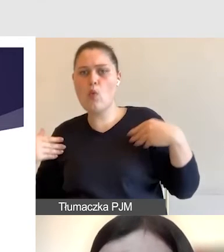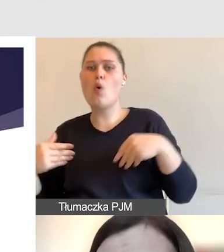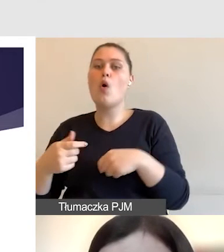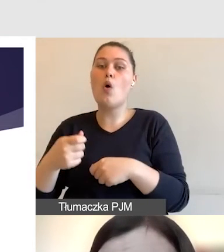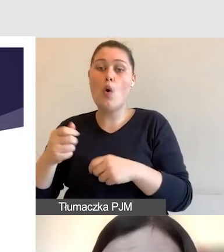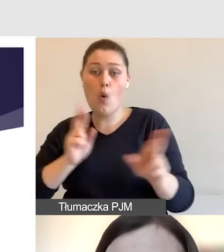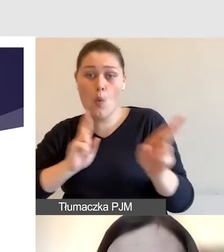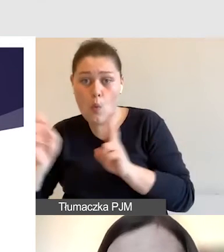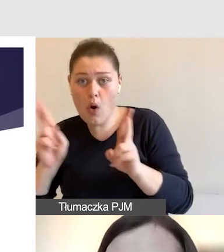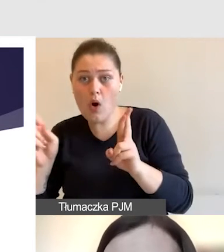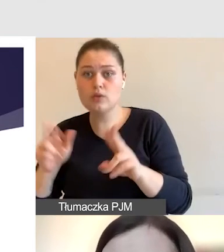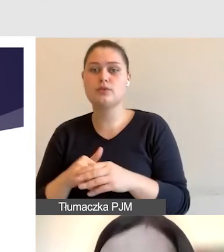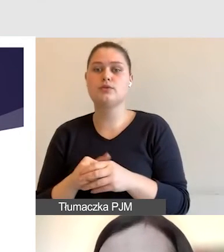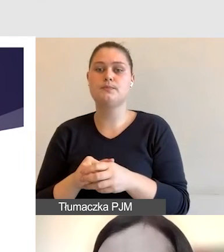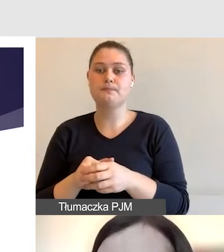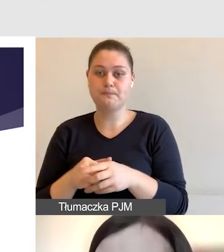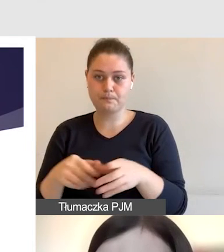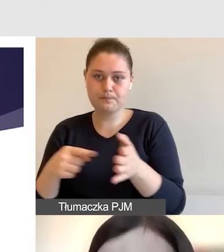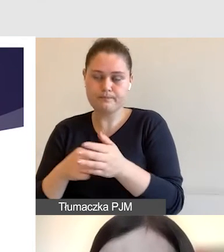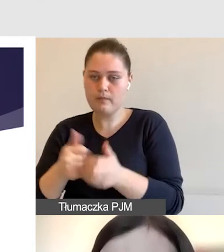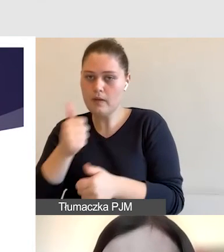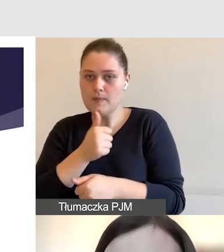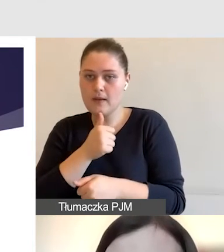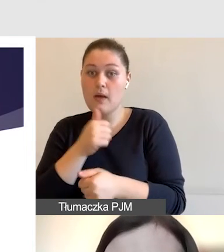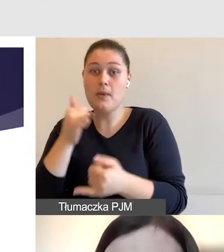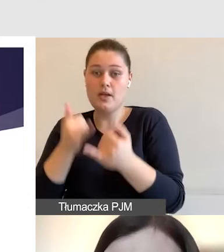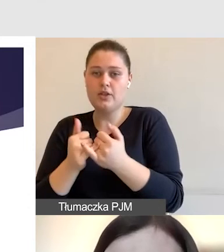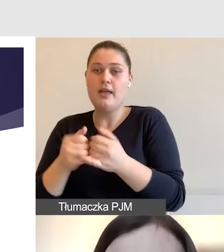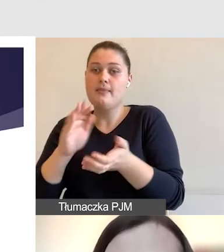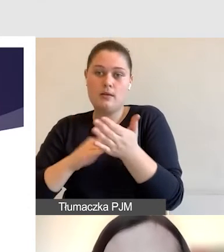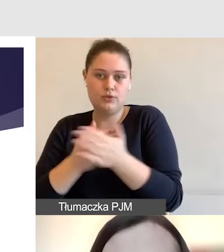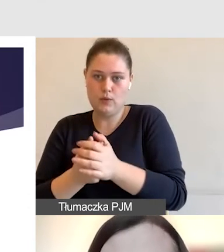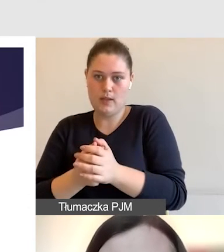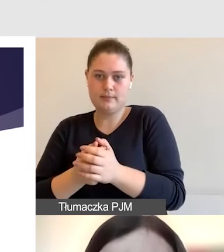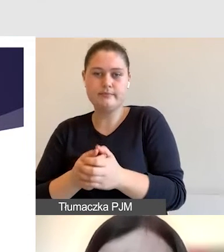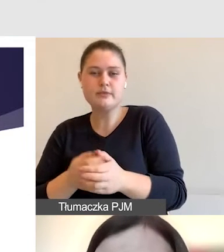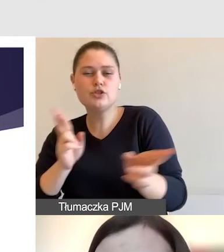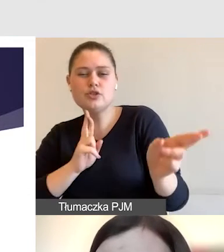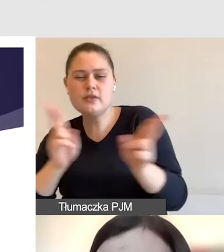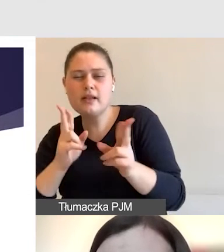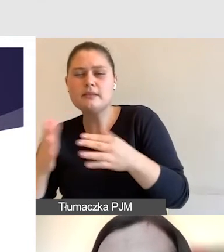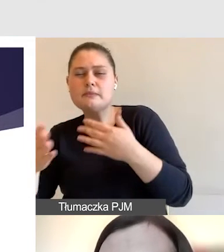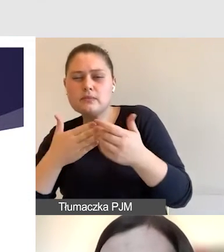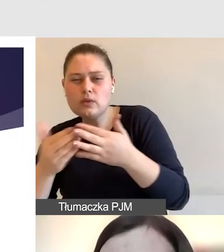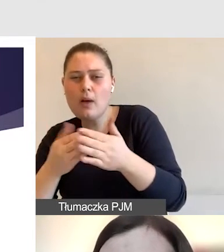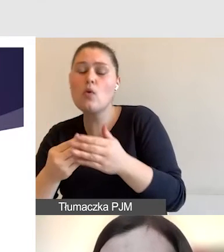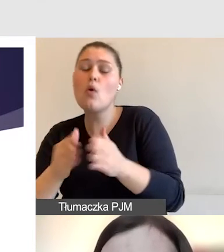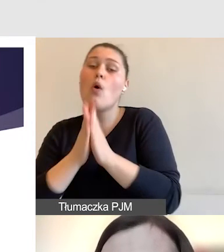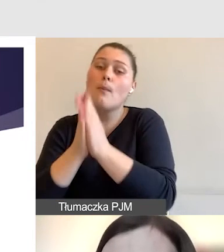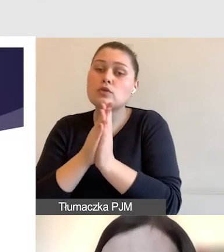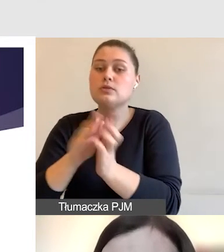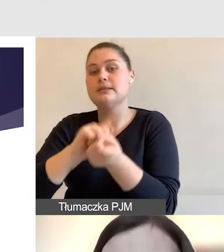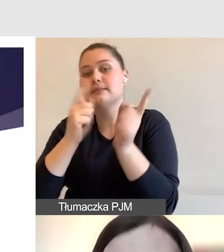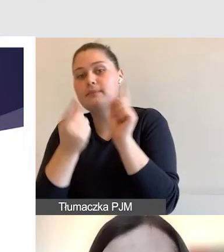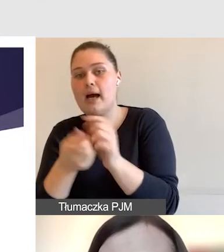założył zewnętrzny zestaw słuchawkowy z mikrofonem. Prosimy panelistów, by podczas